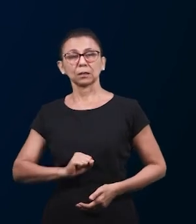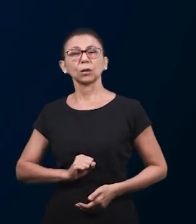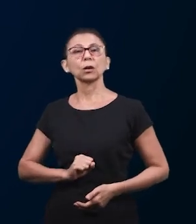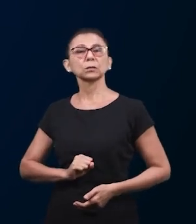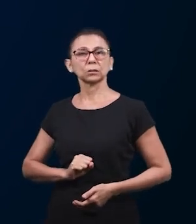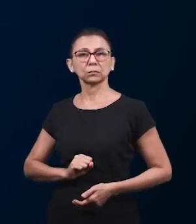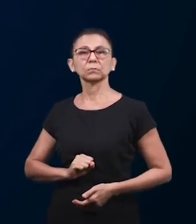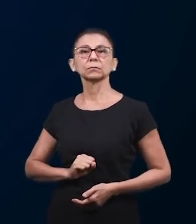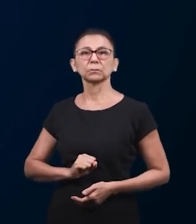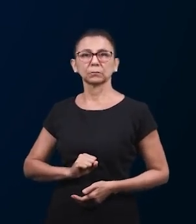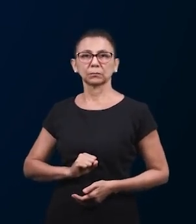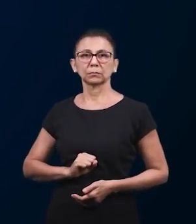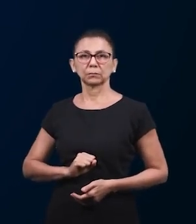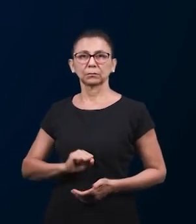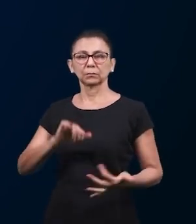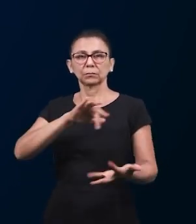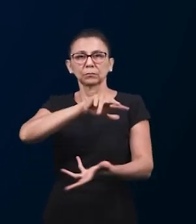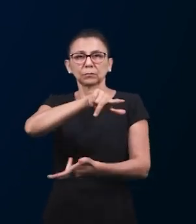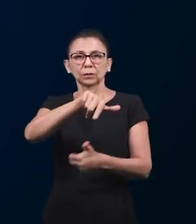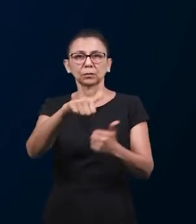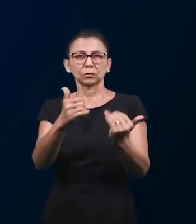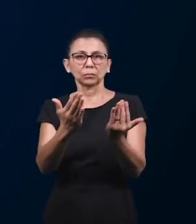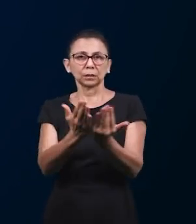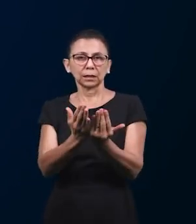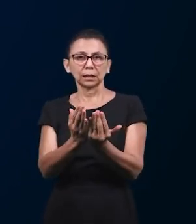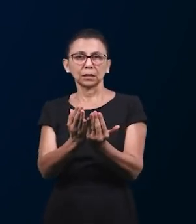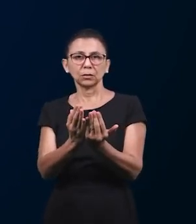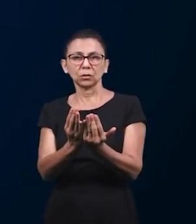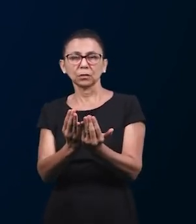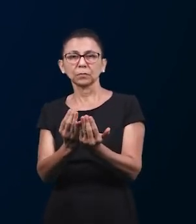священниками и очень важно чтобы мы